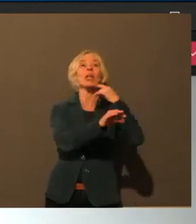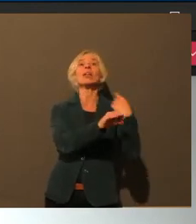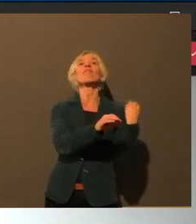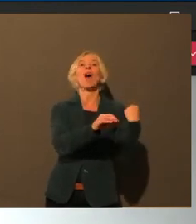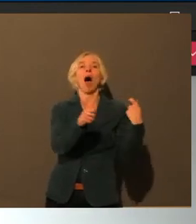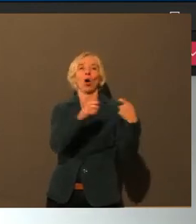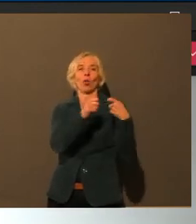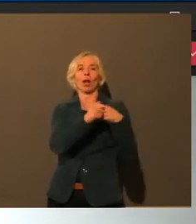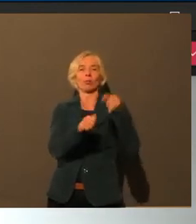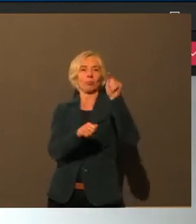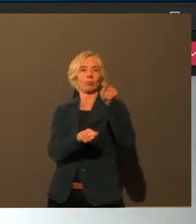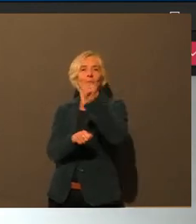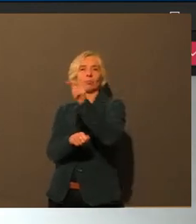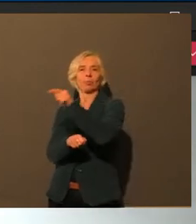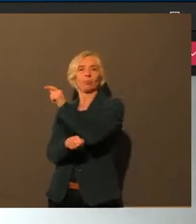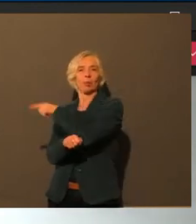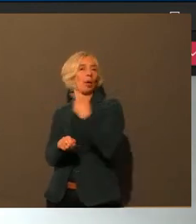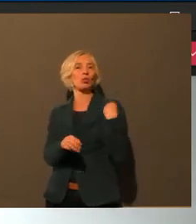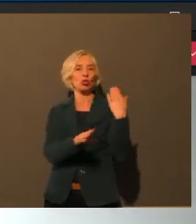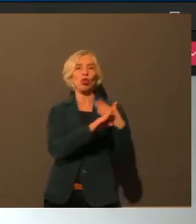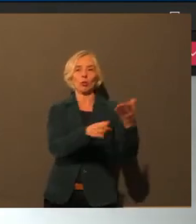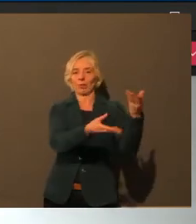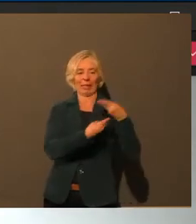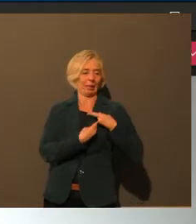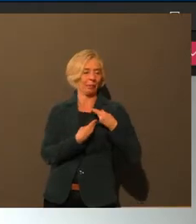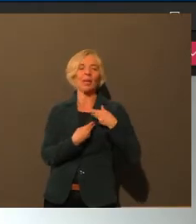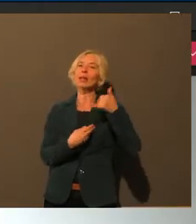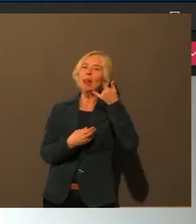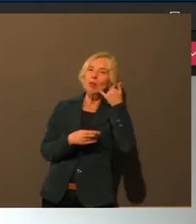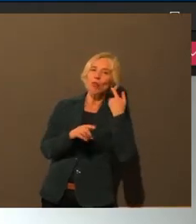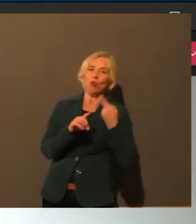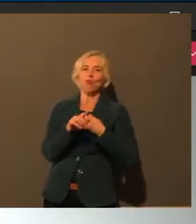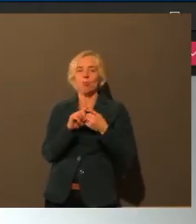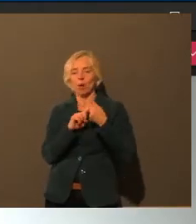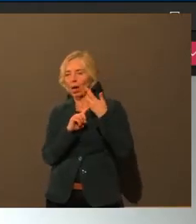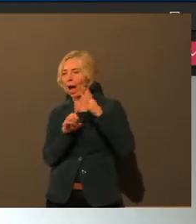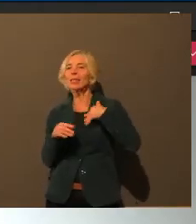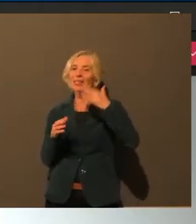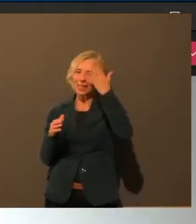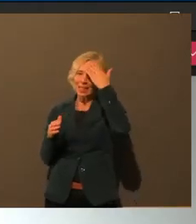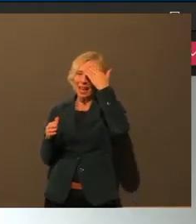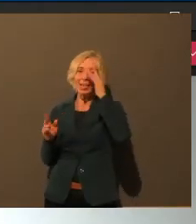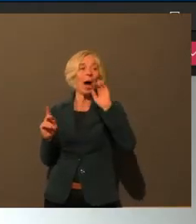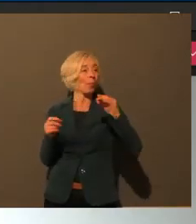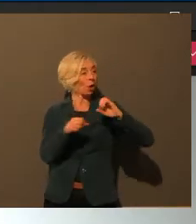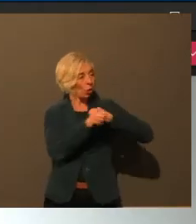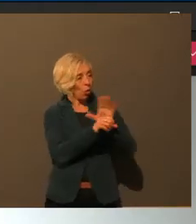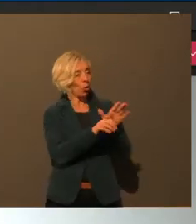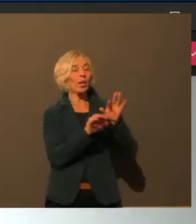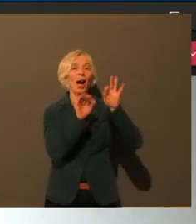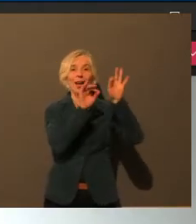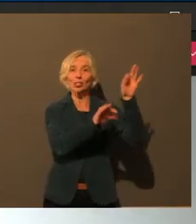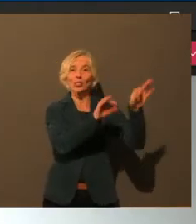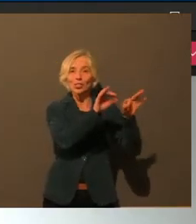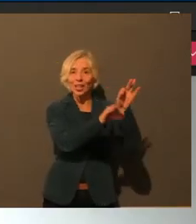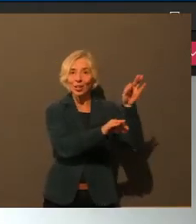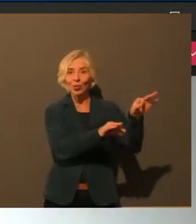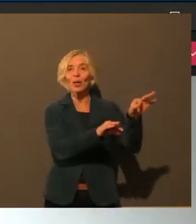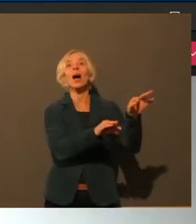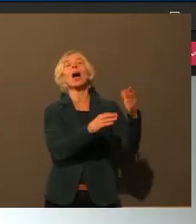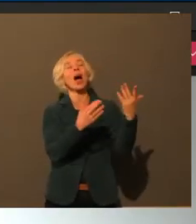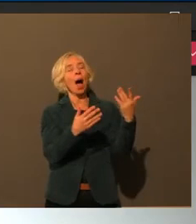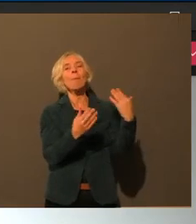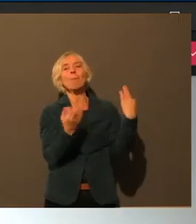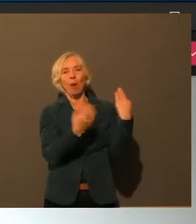Quarantäne schon oftmals abgelaufen ist, bis man da mal richtig ins Gespräch kommt. Aber spätestens am Schluss kommt man ins Gespräch, weil dann auch die Symptome eben abgefragt werden.